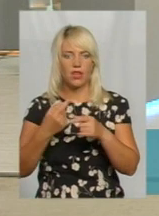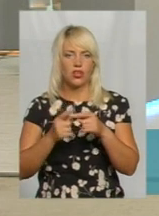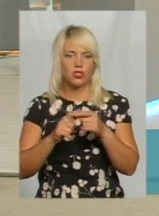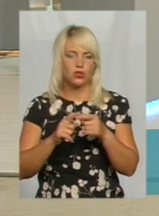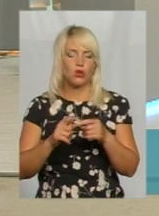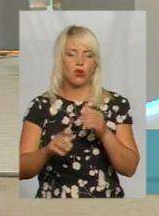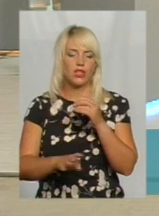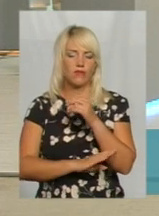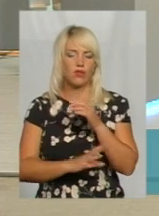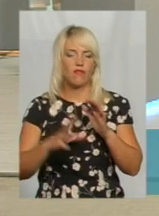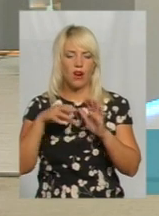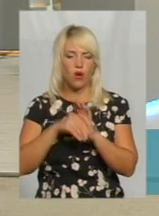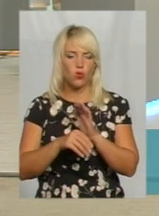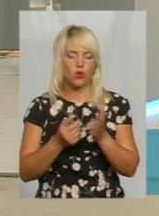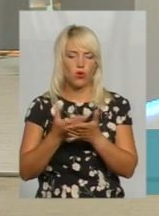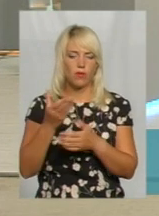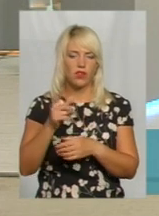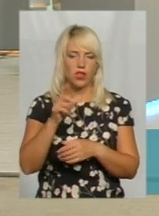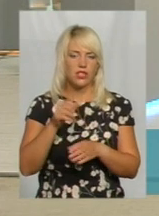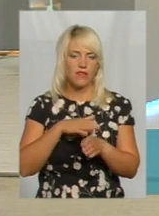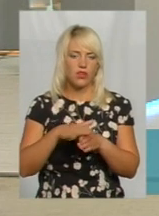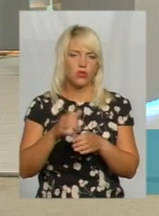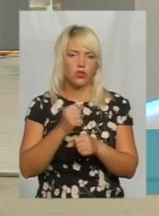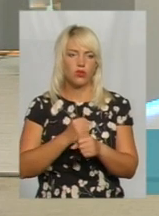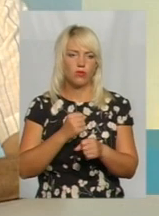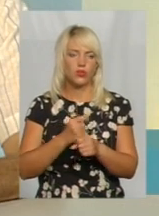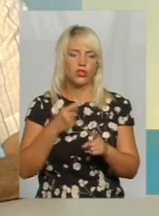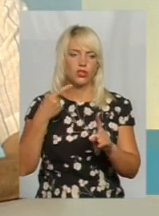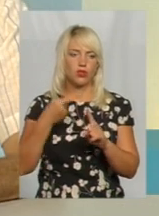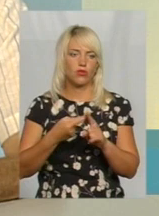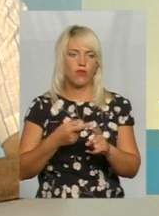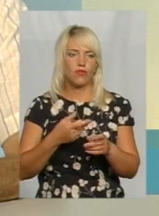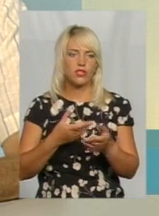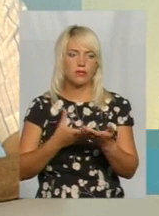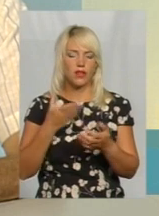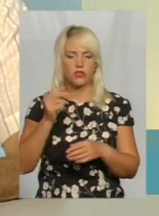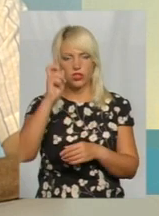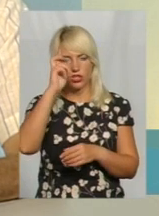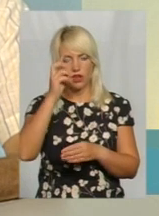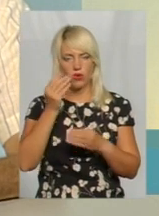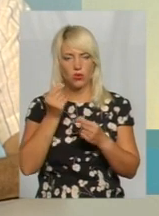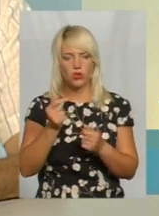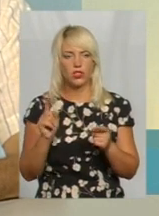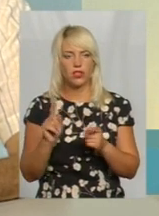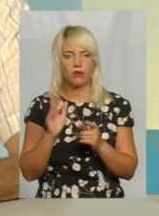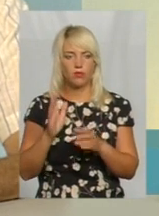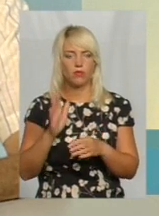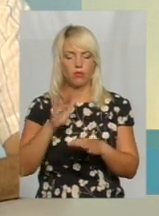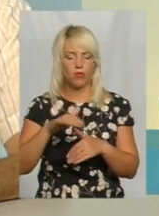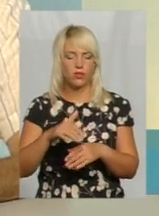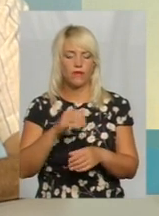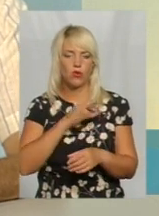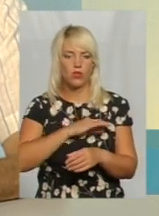в рахунок оплати за виконані роботи, також і додатково сплачує державі кошти, які ми потім будемо використовувати на